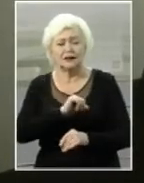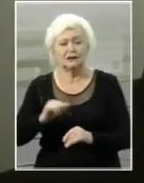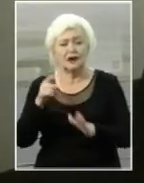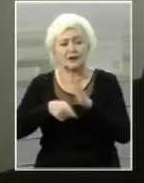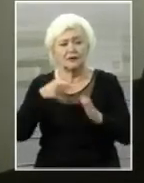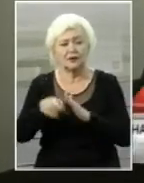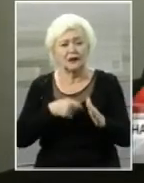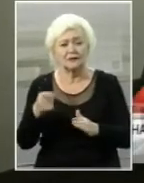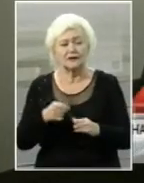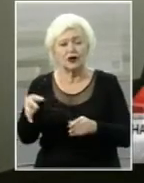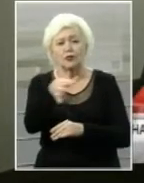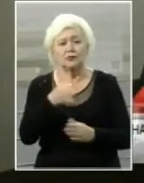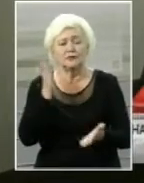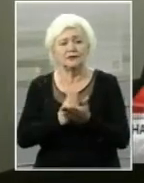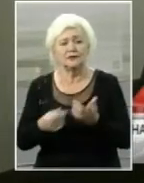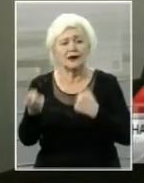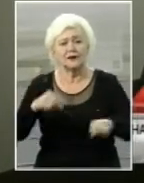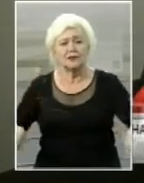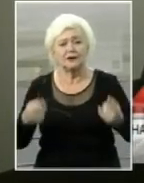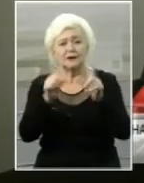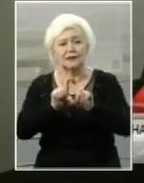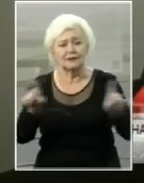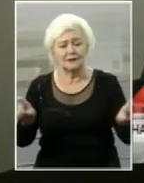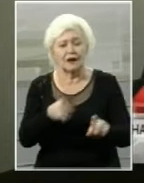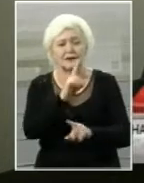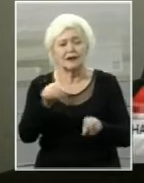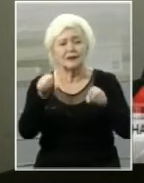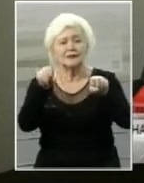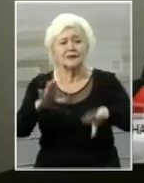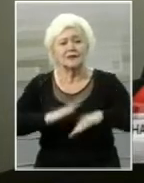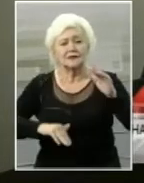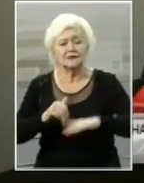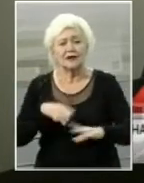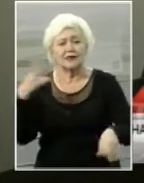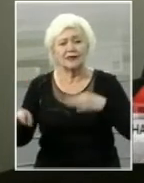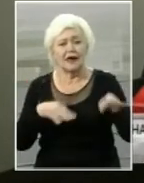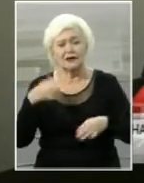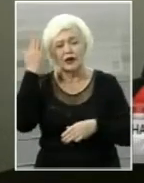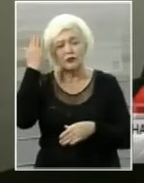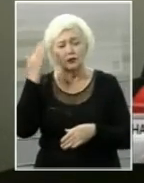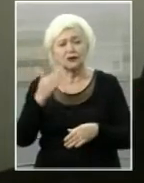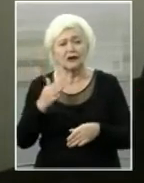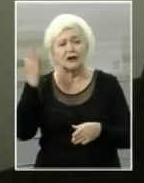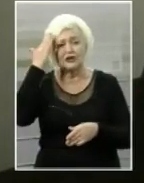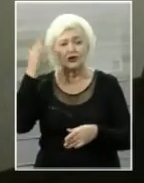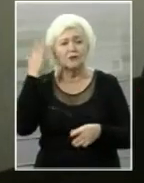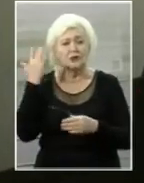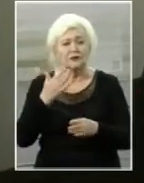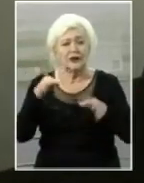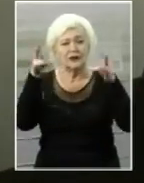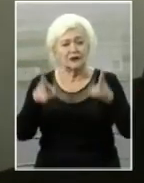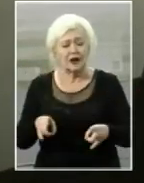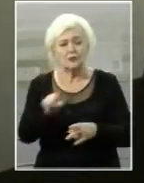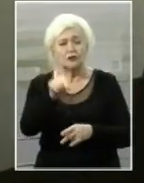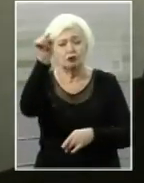знаходиться цей реабілітаційний заклад, який саме спеціалізується на нейрохірургії, на черепно-мозкових травмах. Для